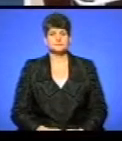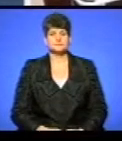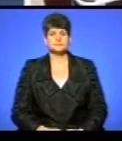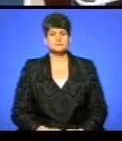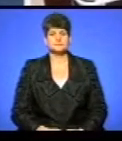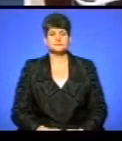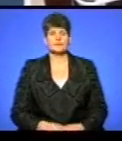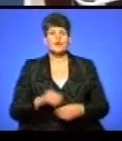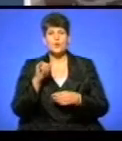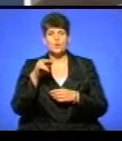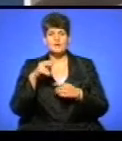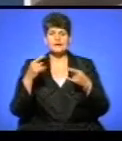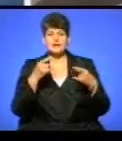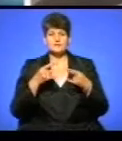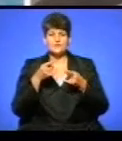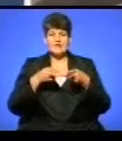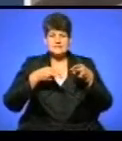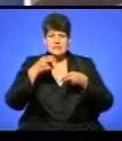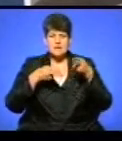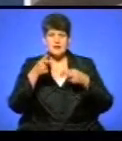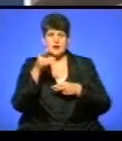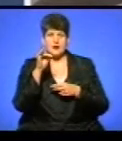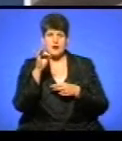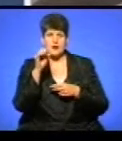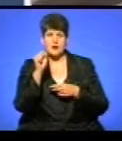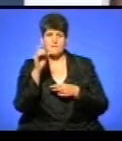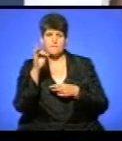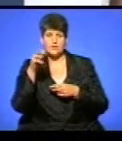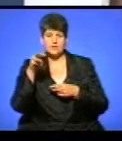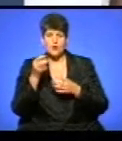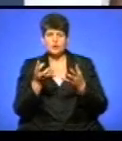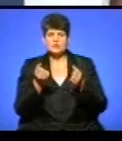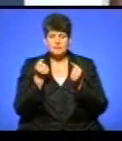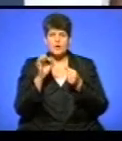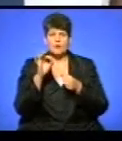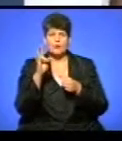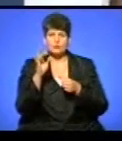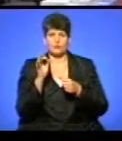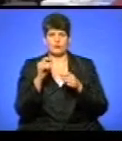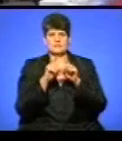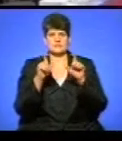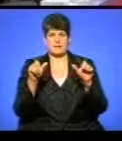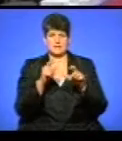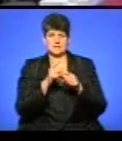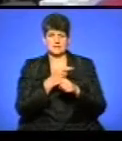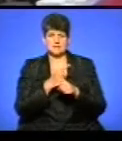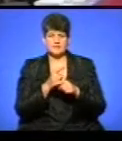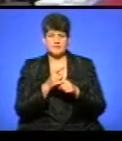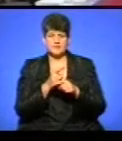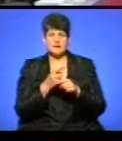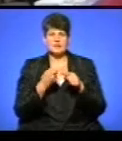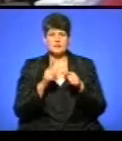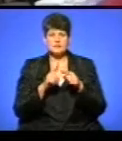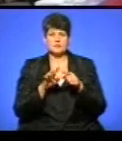Ультразвуковий скальпель «Гармонік» вартістю близько 1 мільйона гривень отримав обласний онкологічний диспансер. Лимонів було з